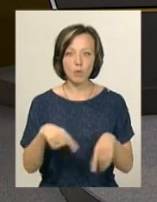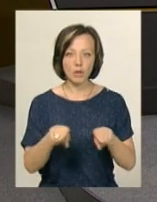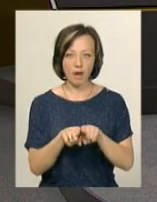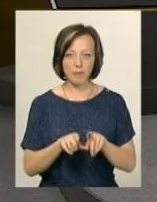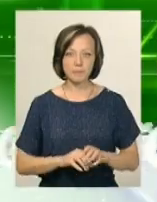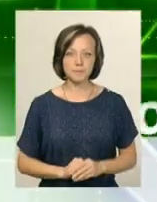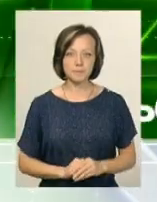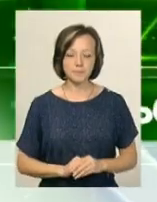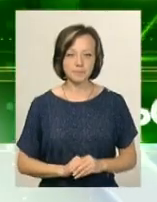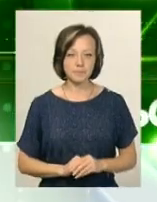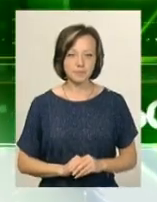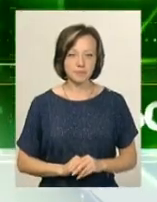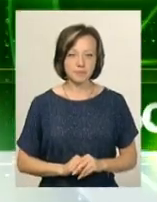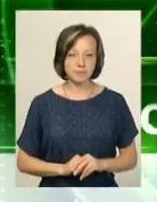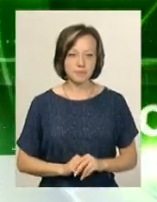таке.